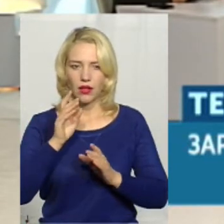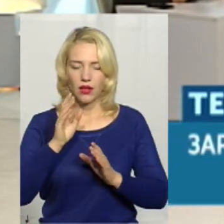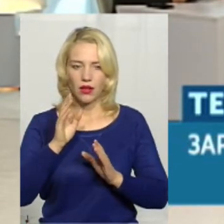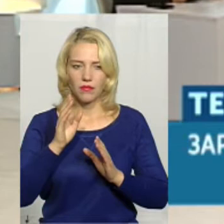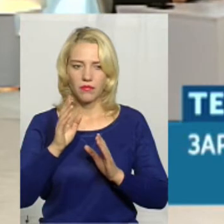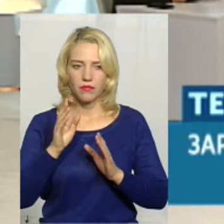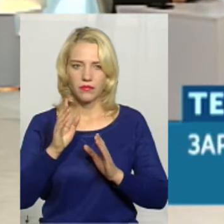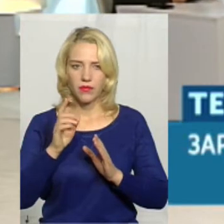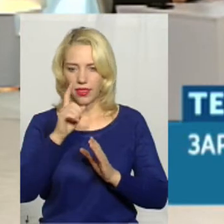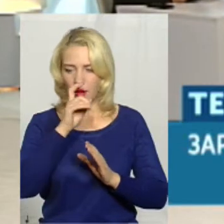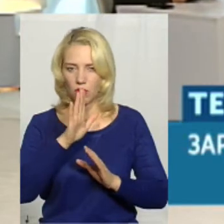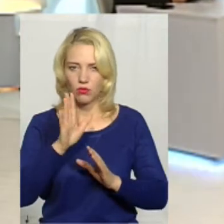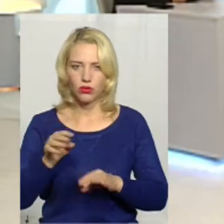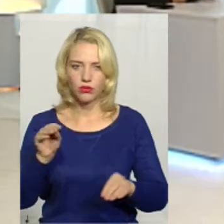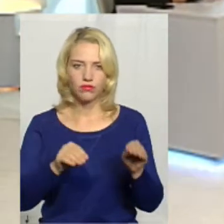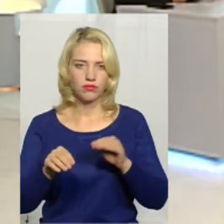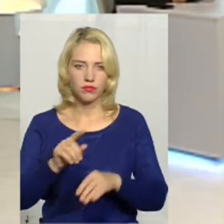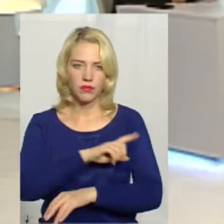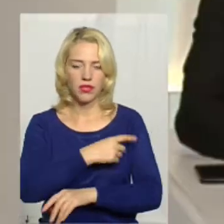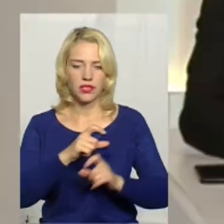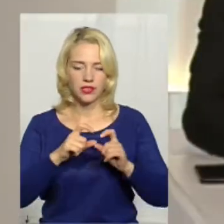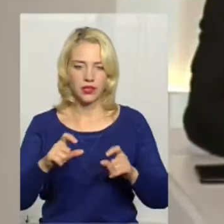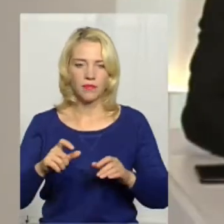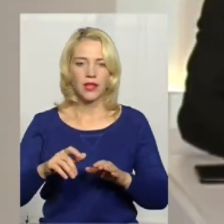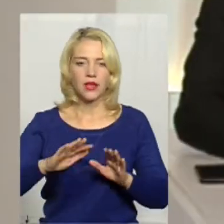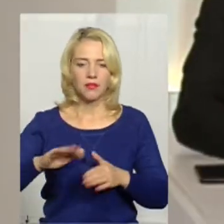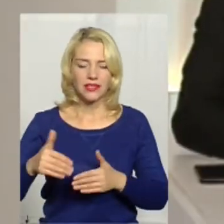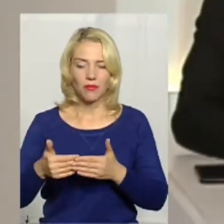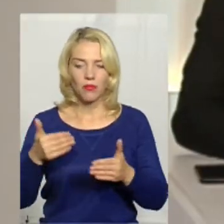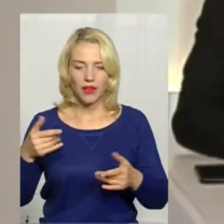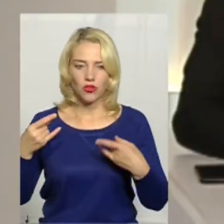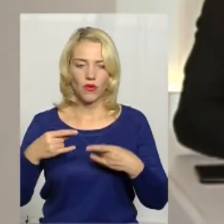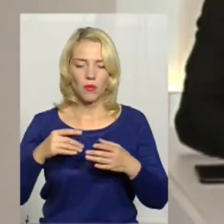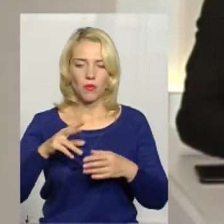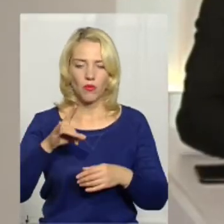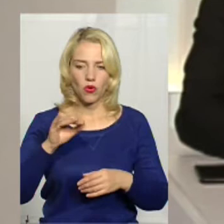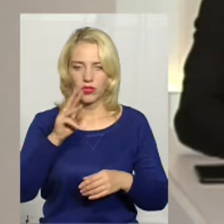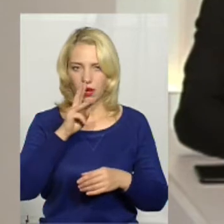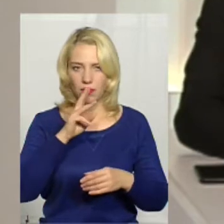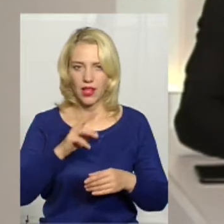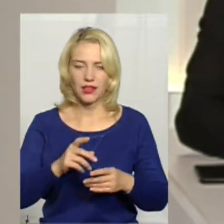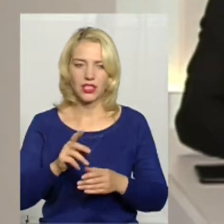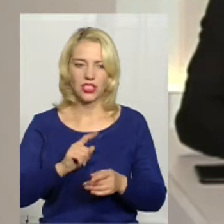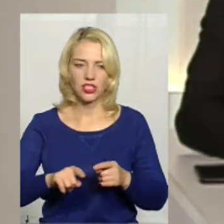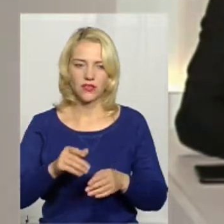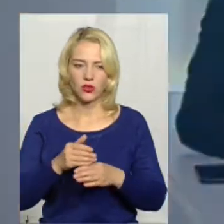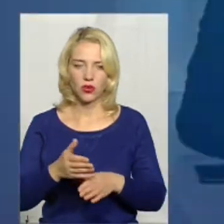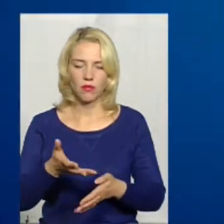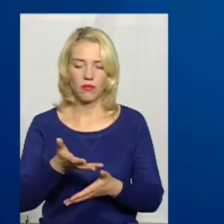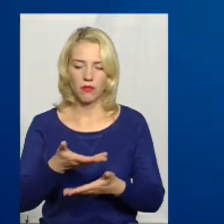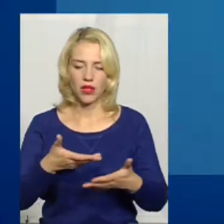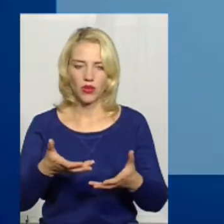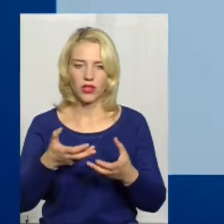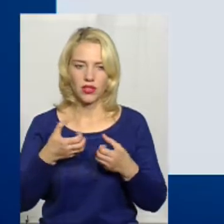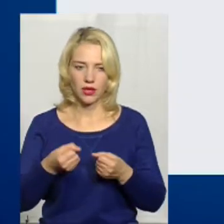медицина область. Після попереднього ефіру про зарплати водіїв швидких, ми отримали коментар від Людмили Созанської.